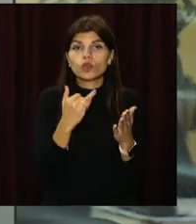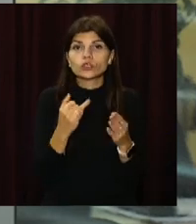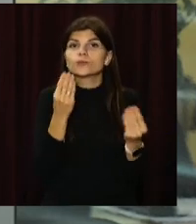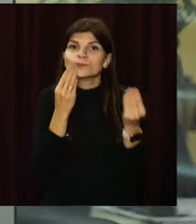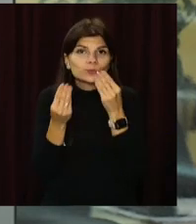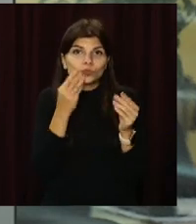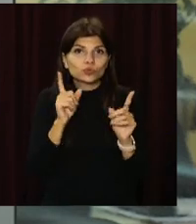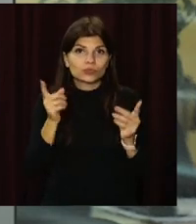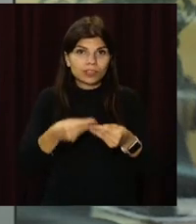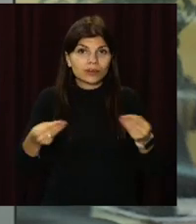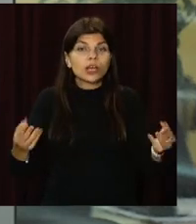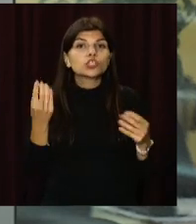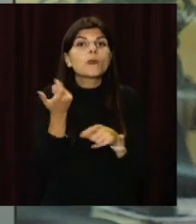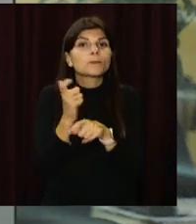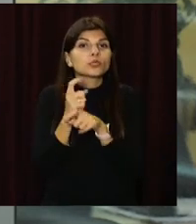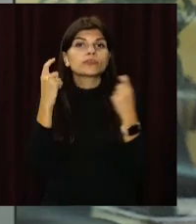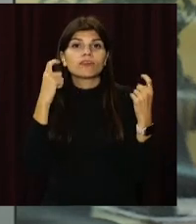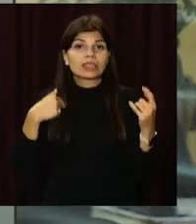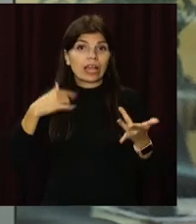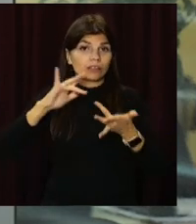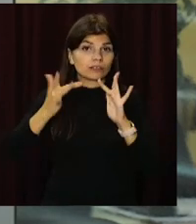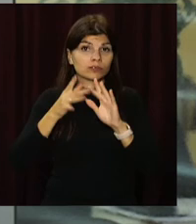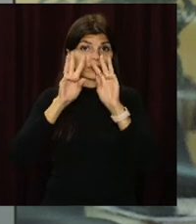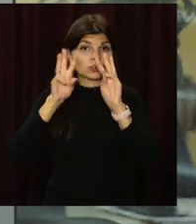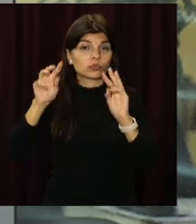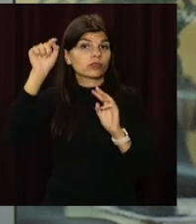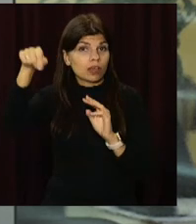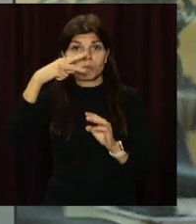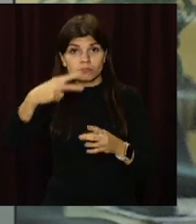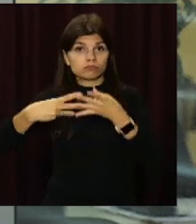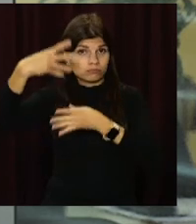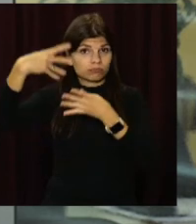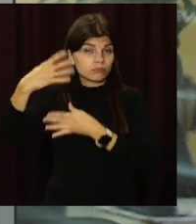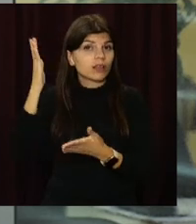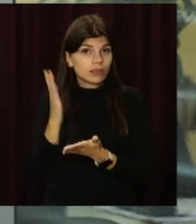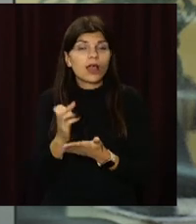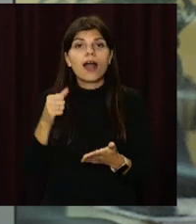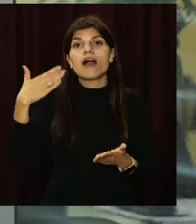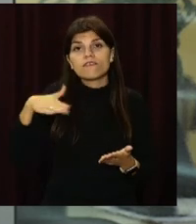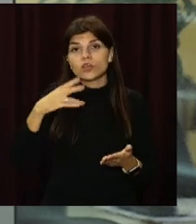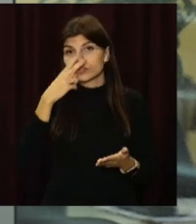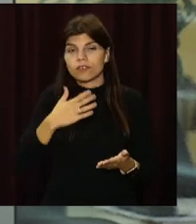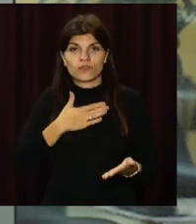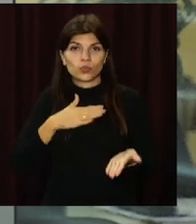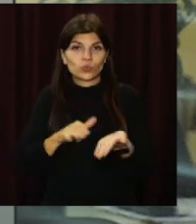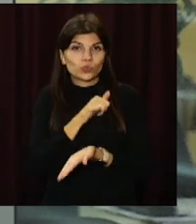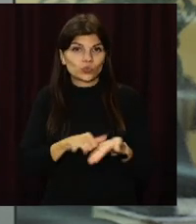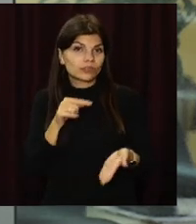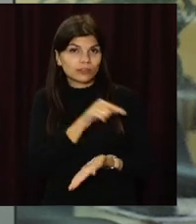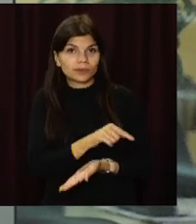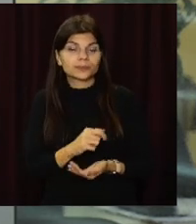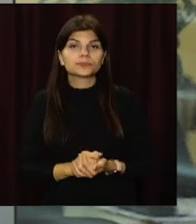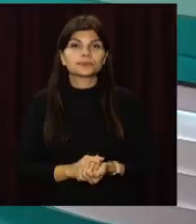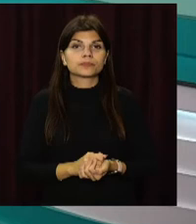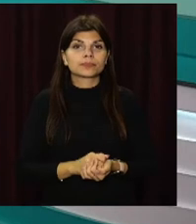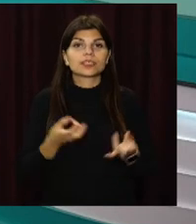та частування. Ще більше інформації читайте на нашому сайті opentv.media, а сюжети переглядайте на нашому ютуб